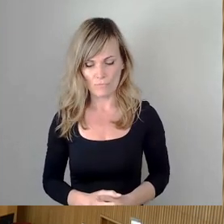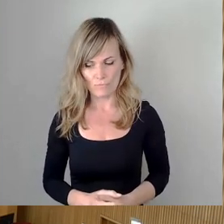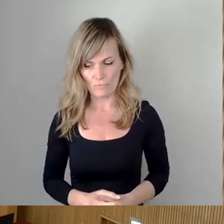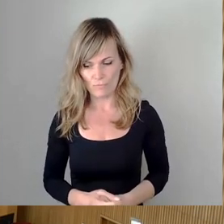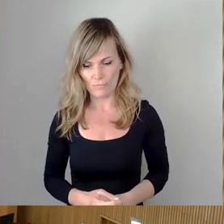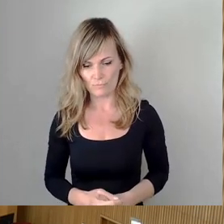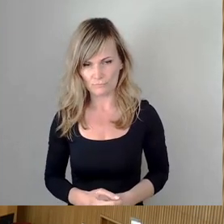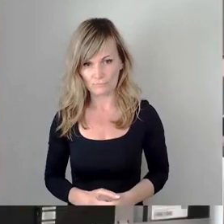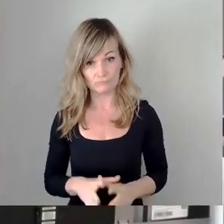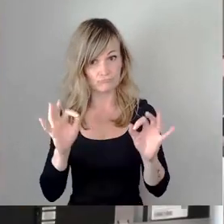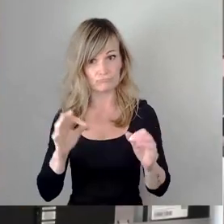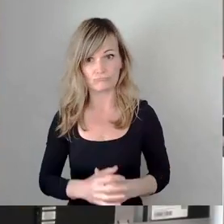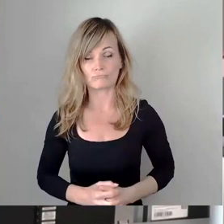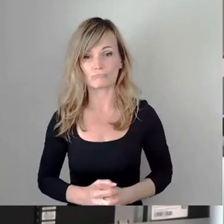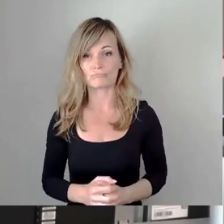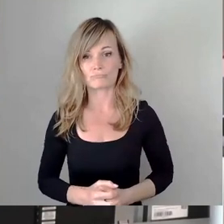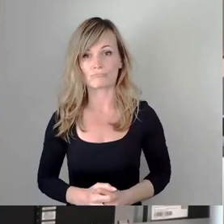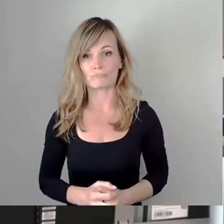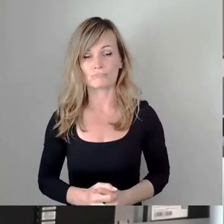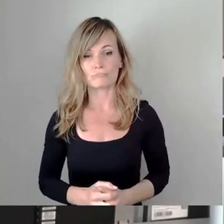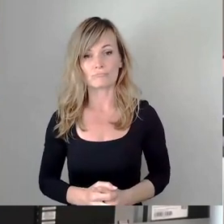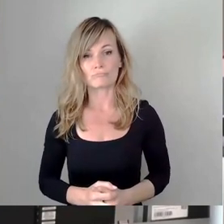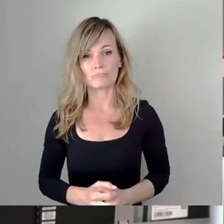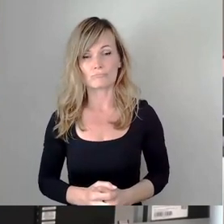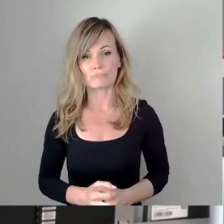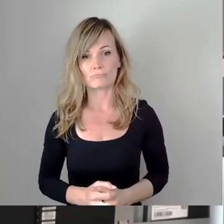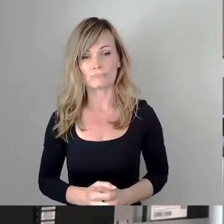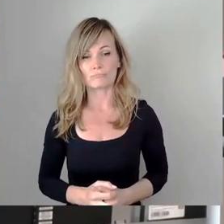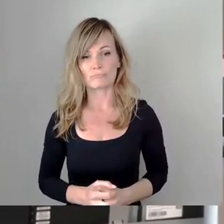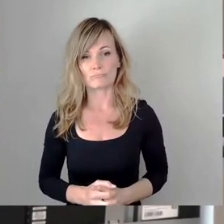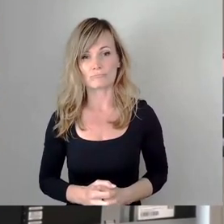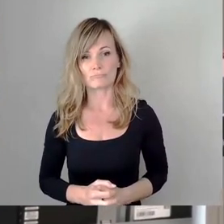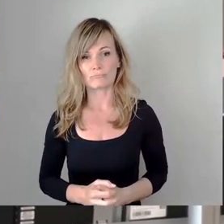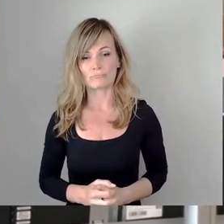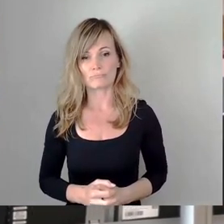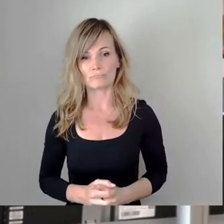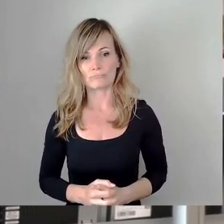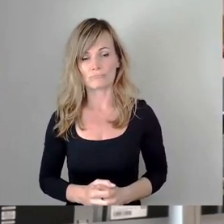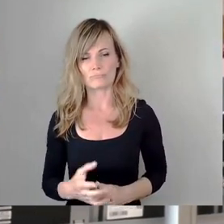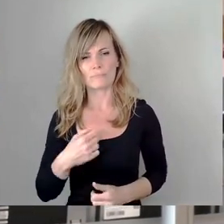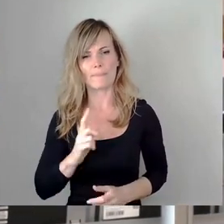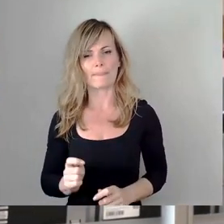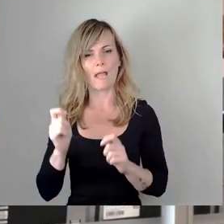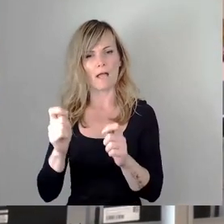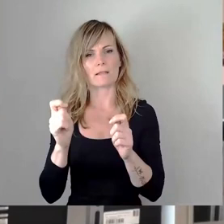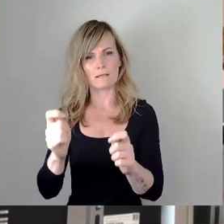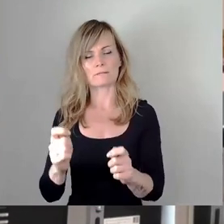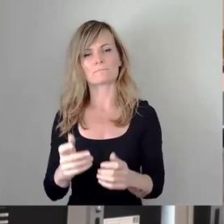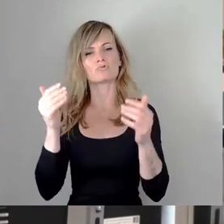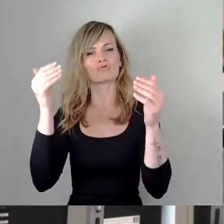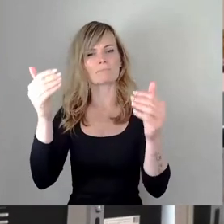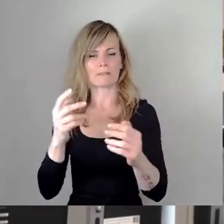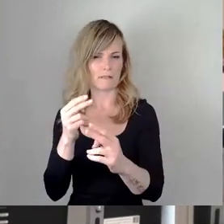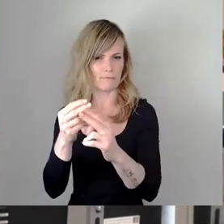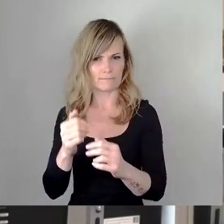Gut, dann würde ich auf die eingebrachten Anträge dann einfach nochmal später reagieren. Sehr geehrter Herr Erster Bürgermeister, sehr